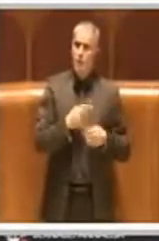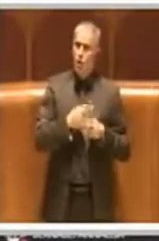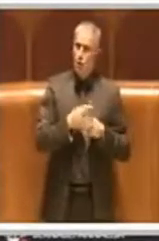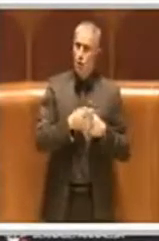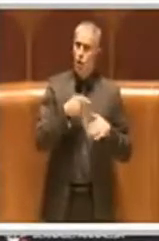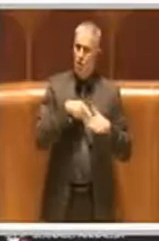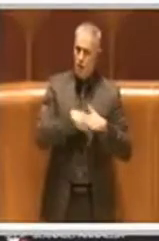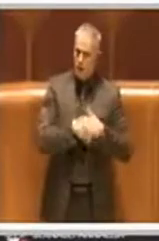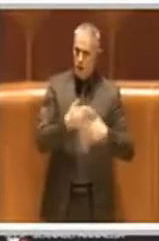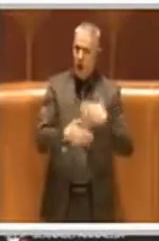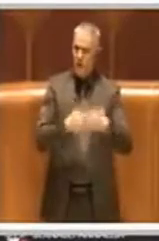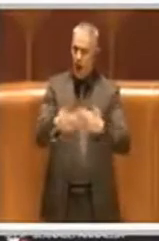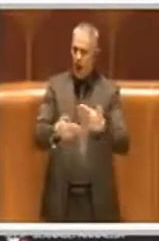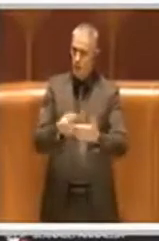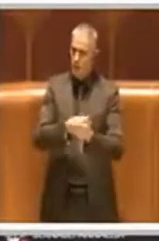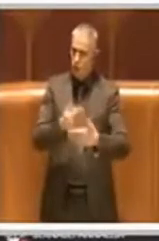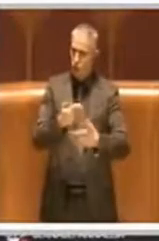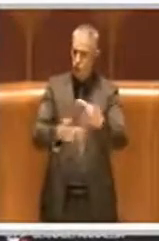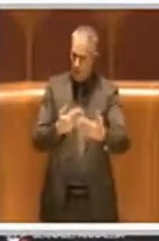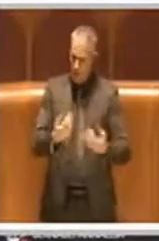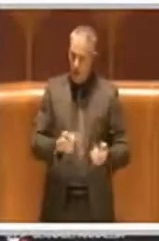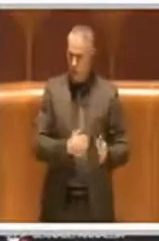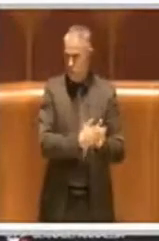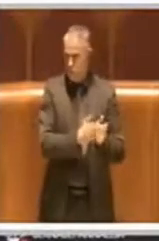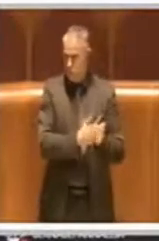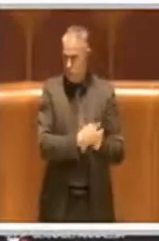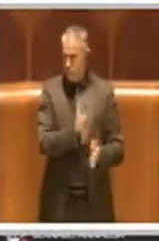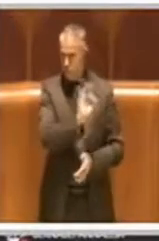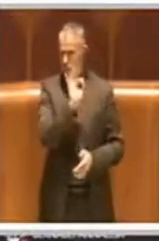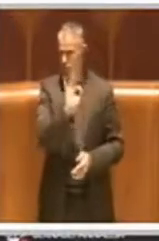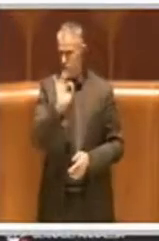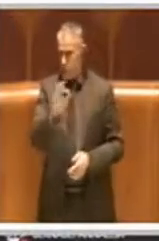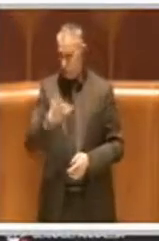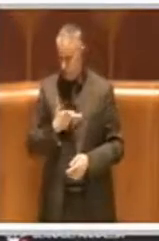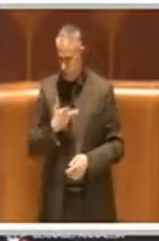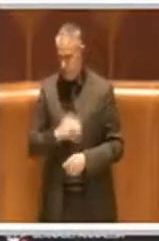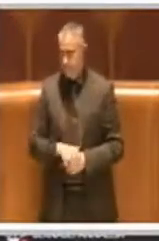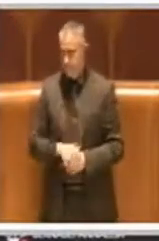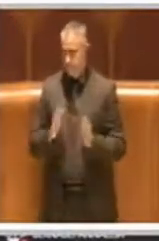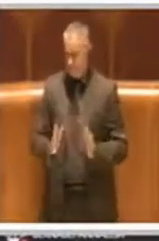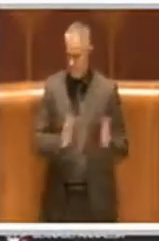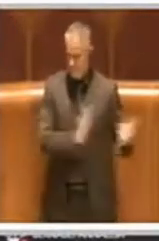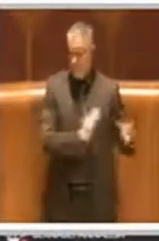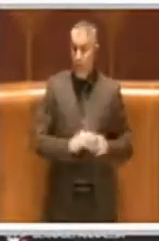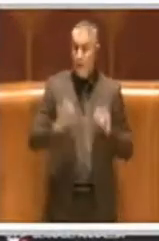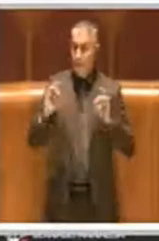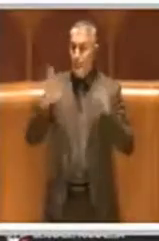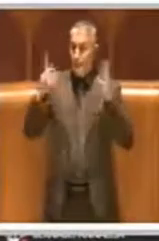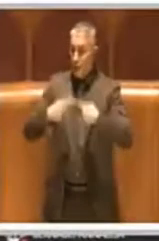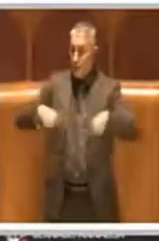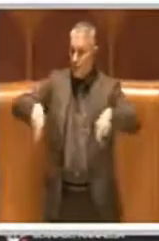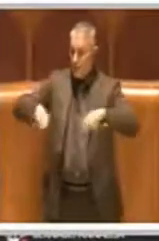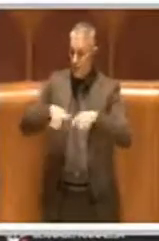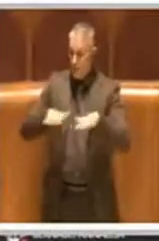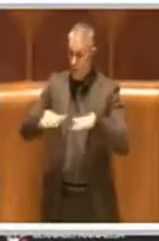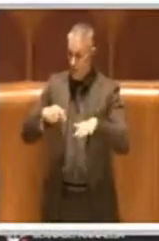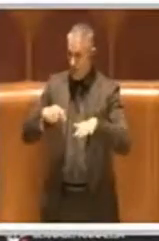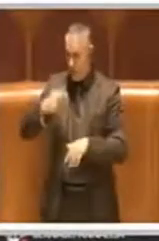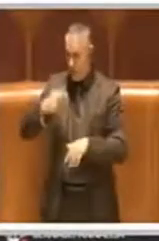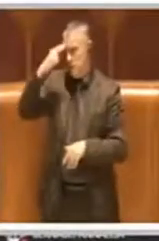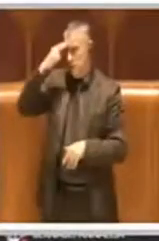importanti per Roma. Detto questo, come detto questa mattina in Commissione Mobilità, allora mi